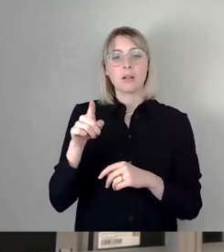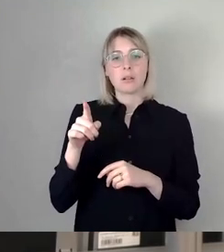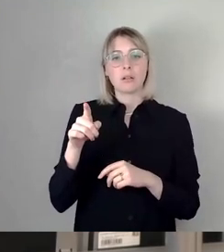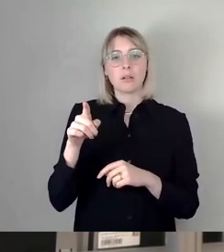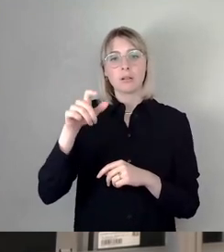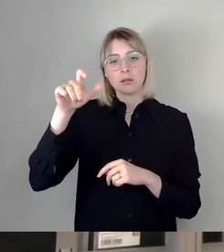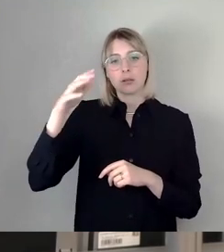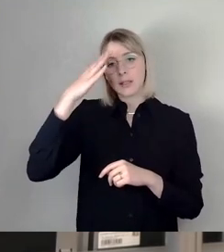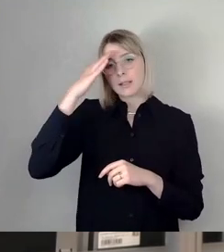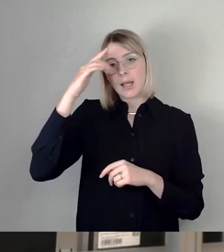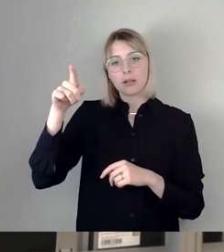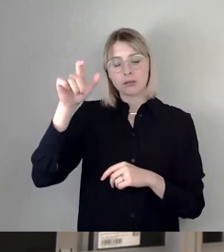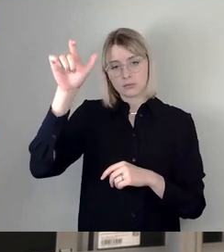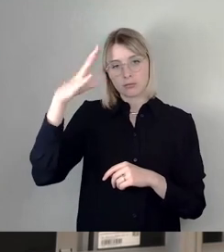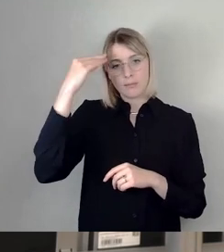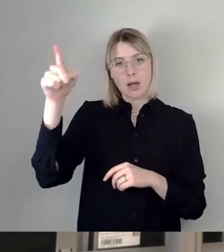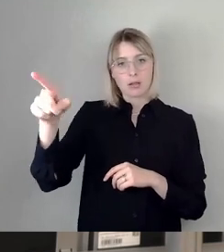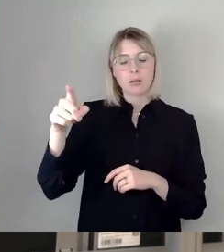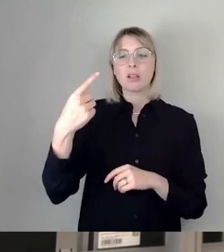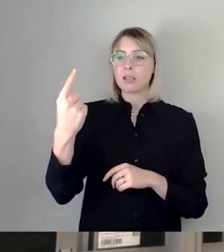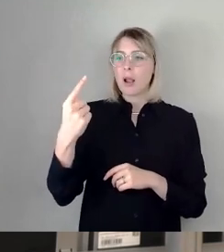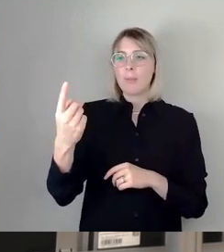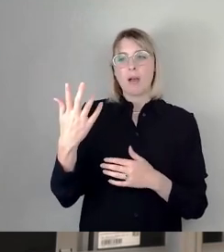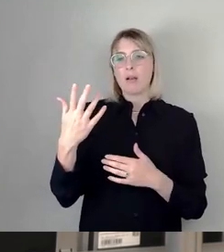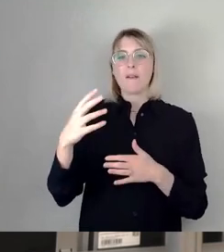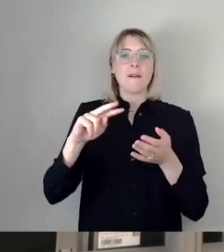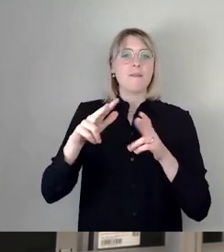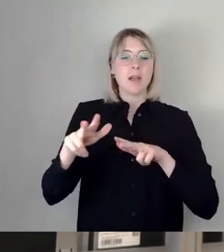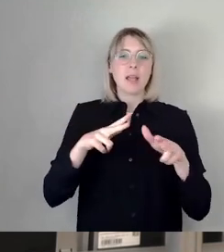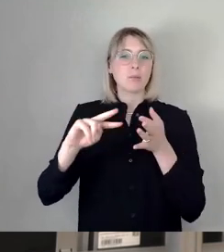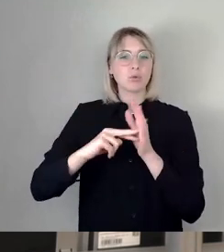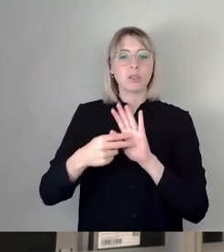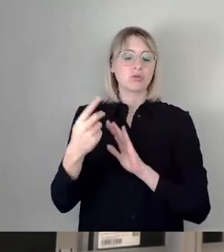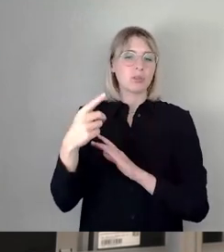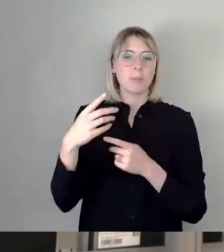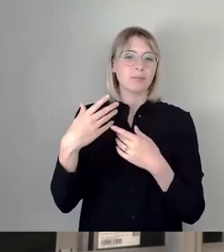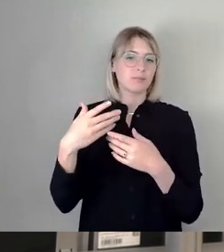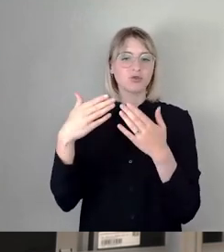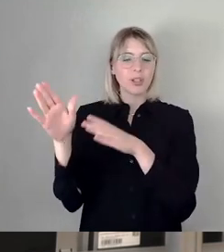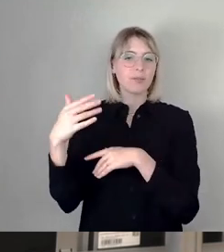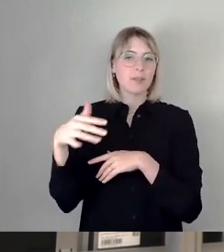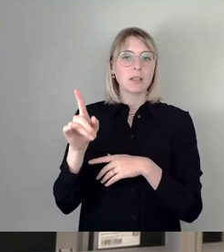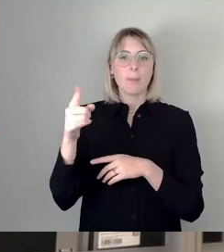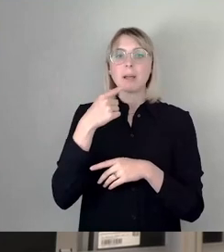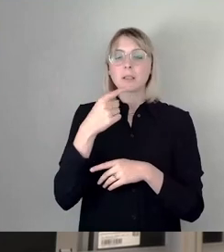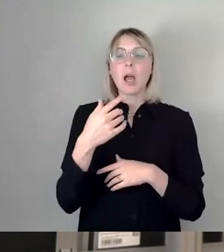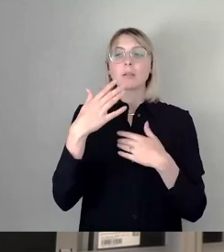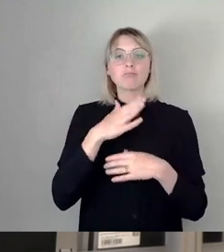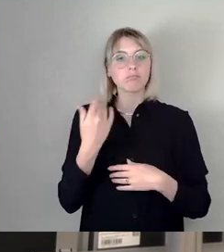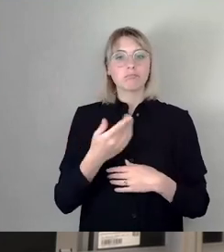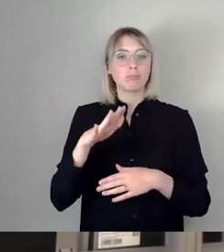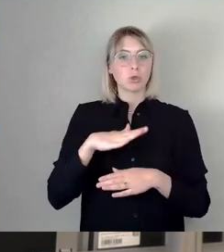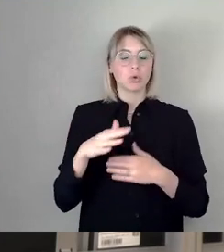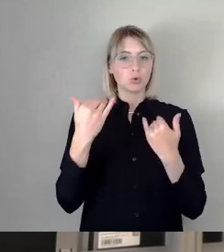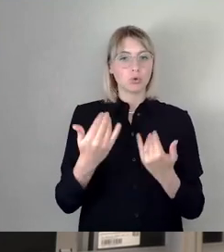falsche Positionen verkehrspolitisch. Aber der hat gesagt irgendwie, fünf Minuten, das ist unsere Position. Punkt. Dann war es ja